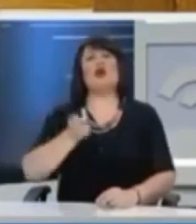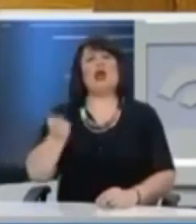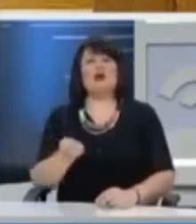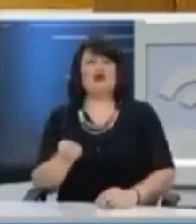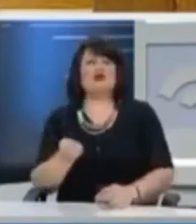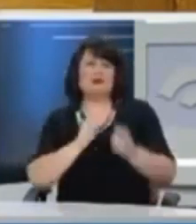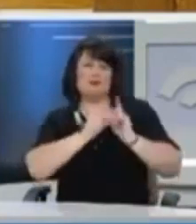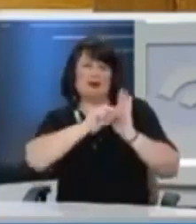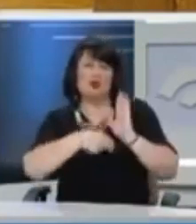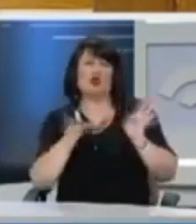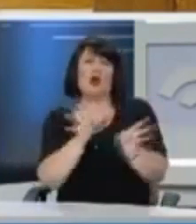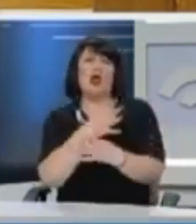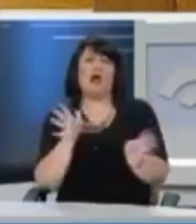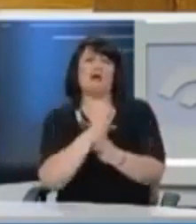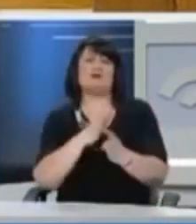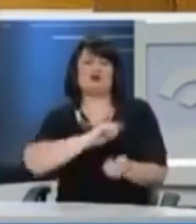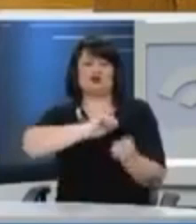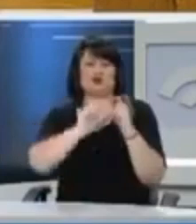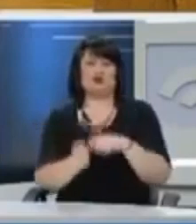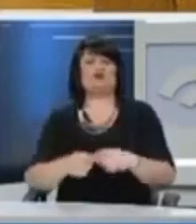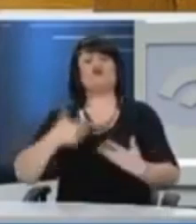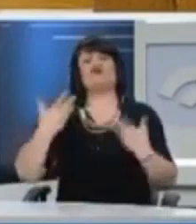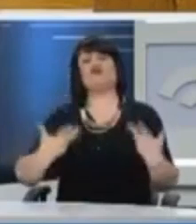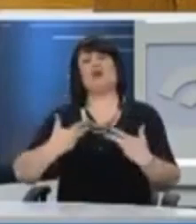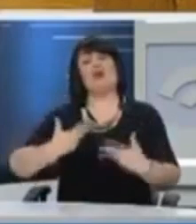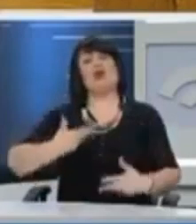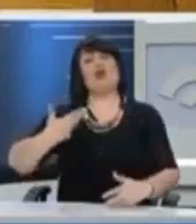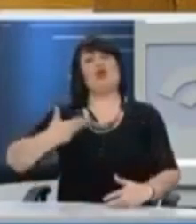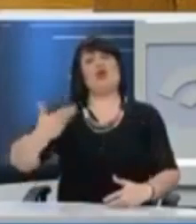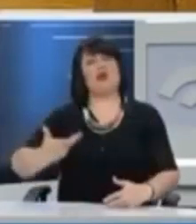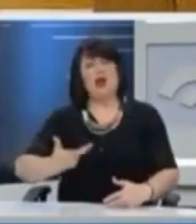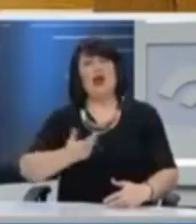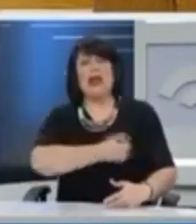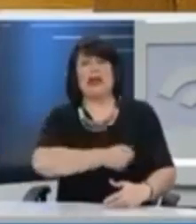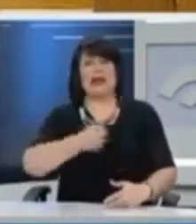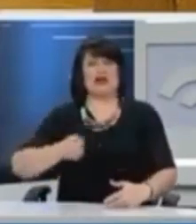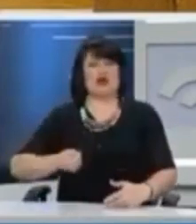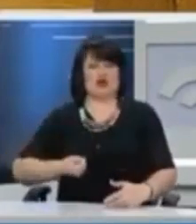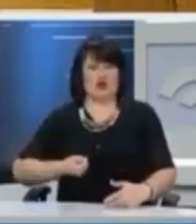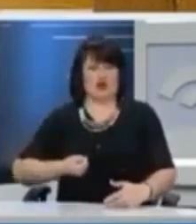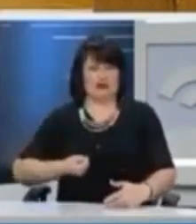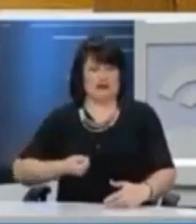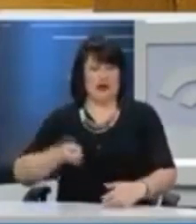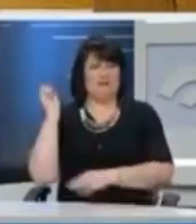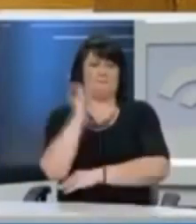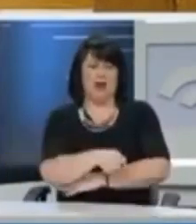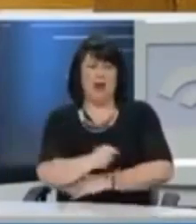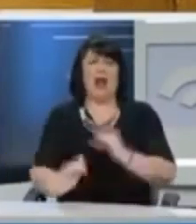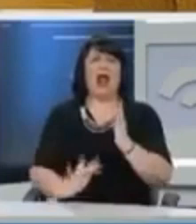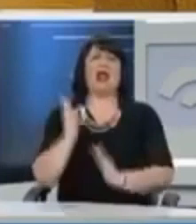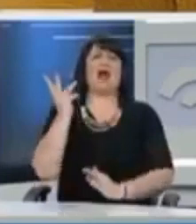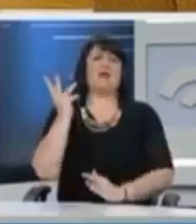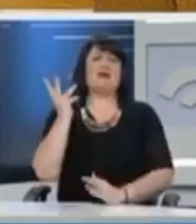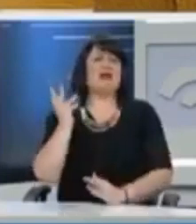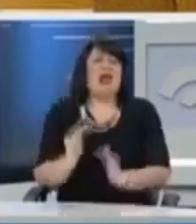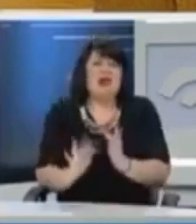ο μνημονιακός λαϊκισμός πήρε τη μορφή του αφηγήματος ότι τη λιτότητα θα τη διώξει η ανάπτυξη που θα φέρει